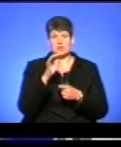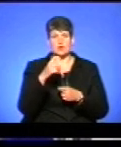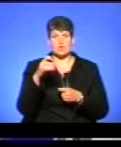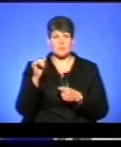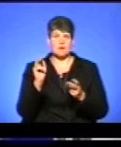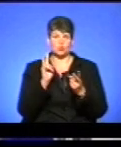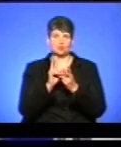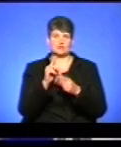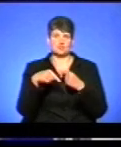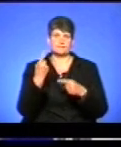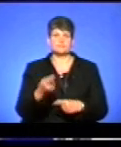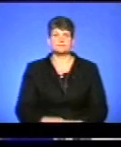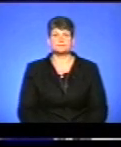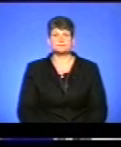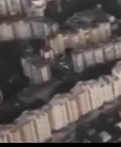До зустрічі в ефірі.